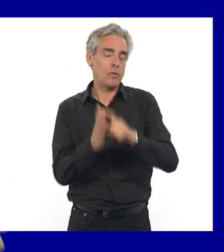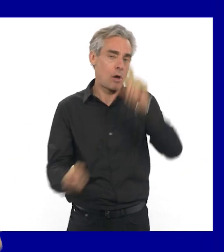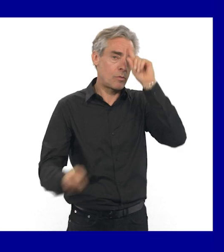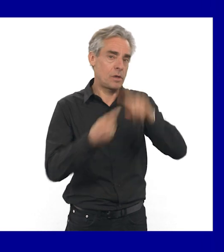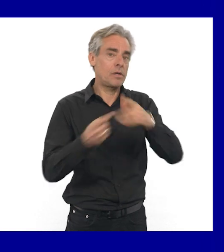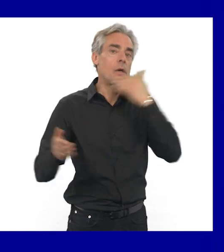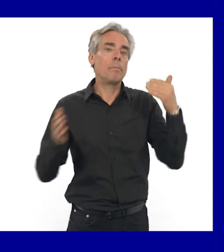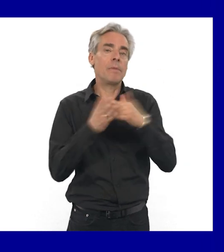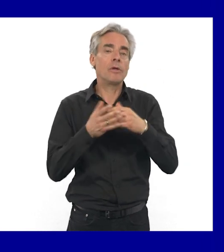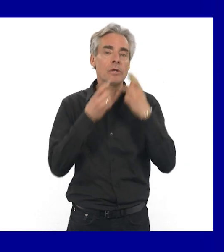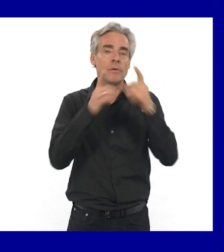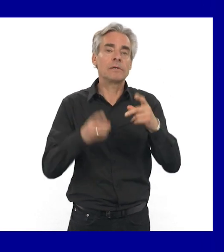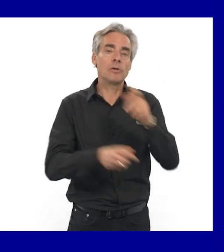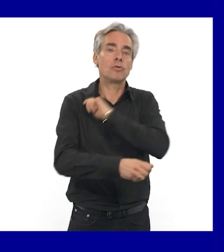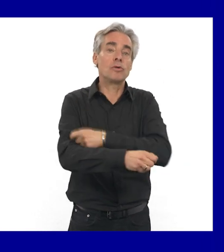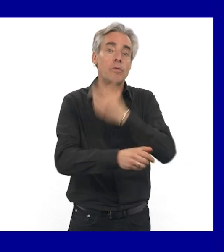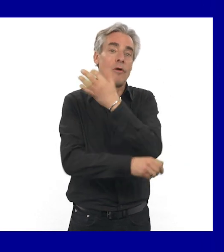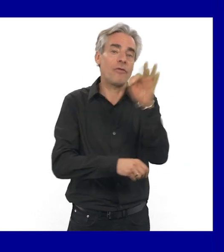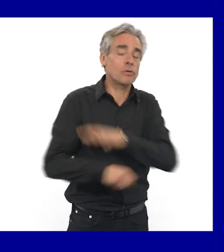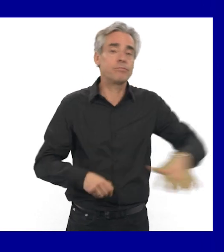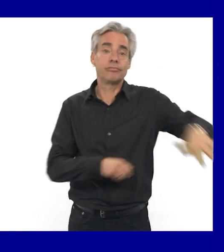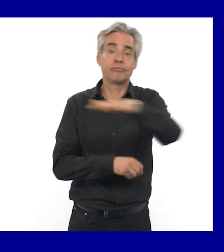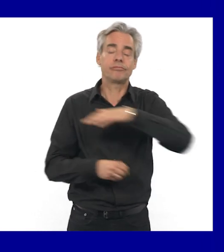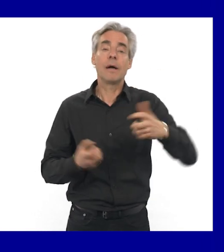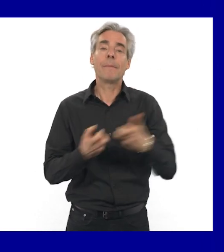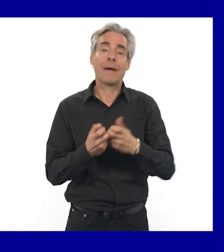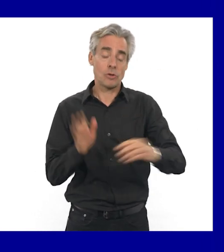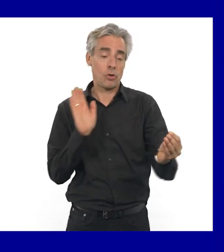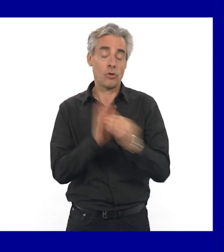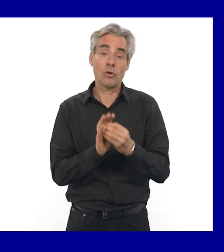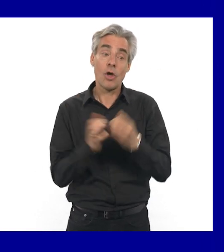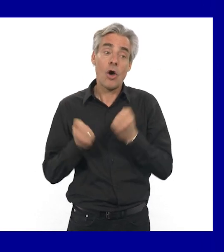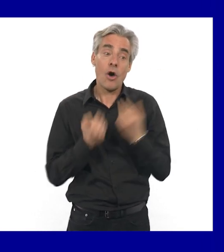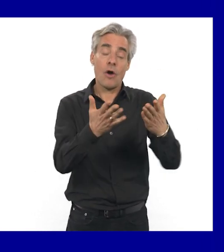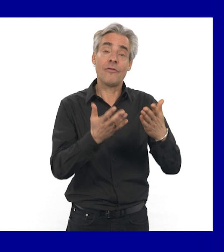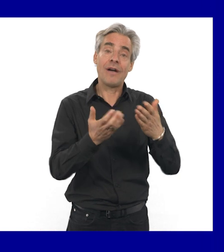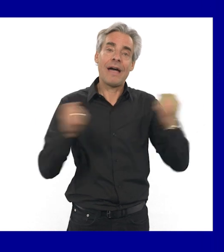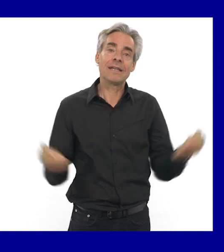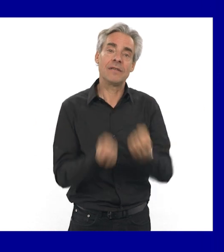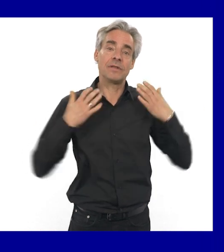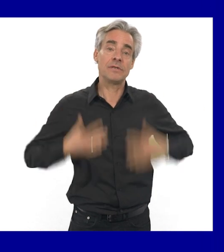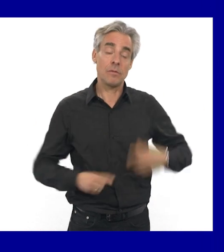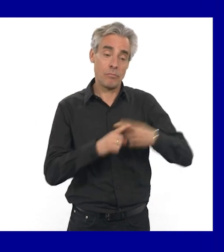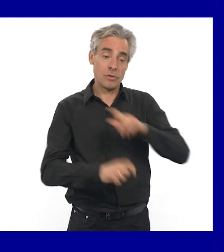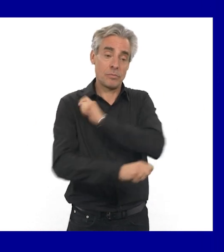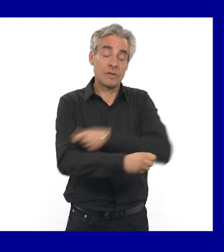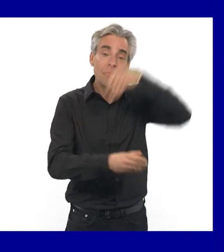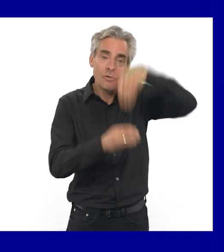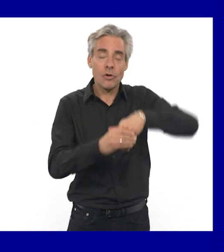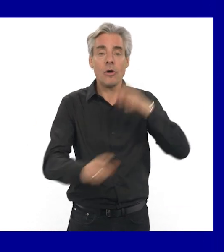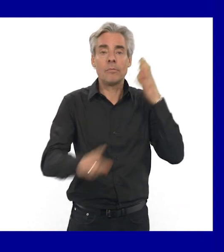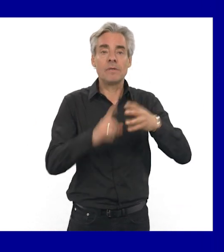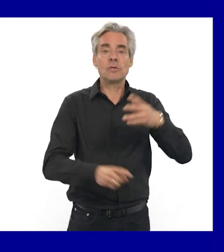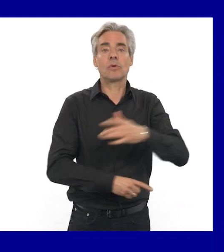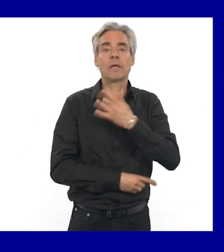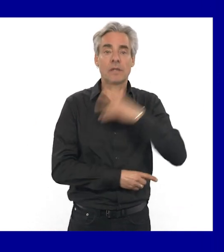visant à démocratiser le sport en France. Cette loi inscrit notamment l'offre d'activités physiques et sportives au titre des missions d